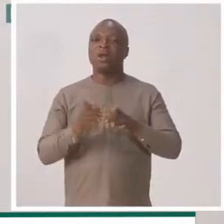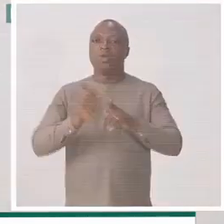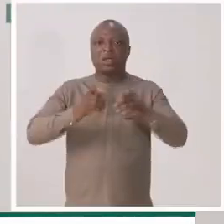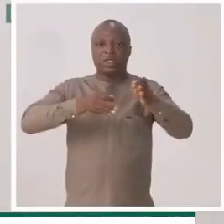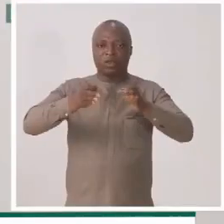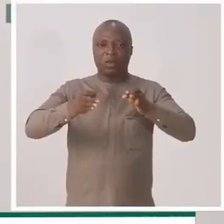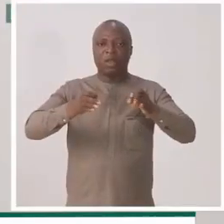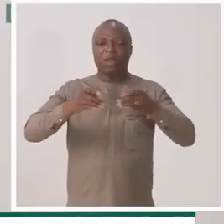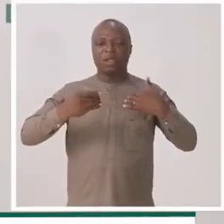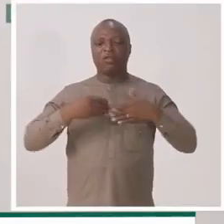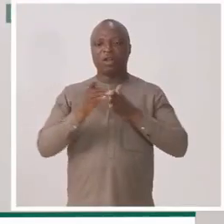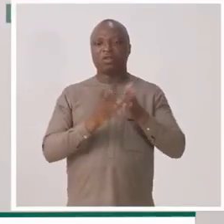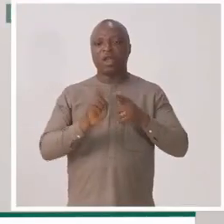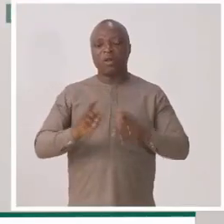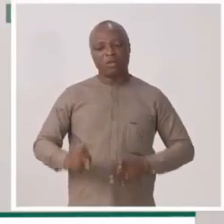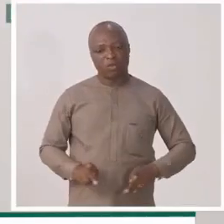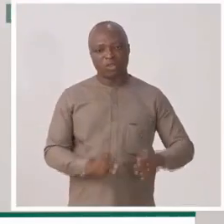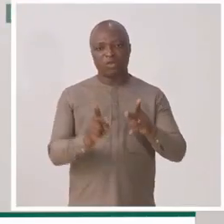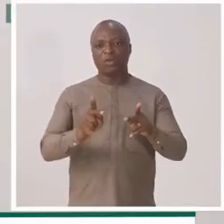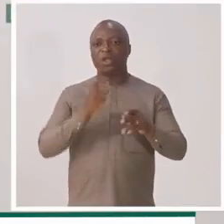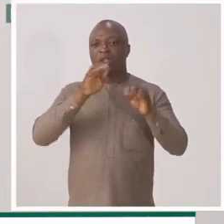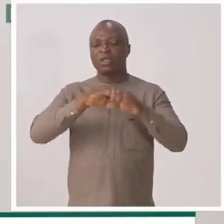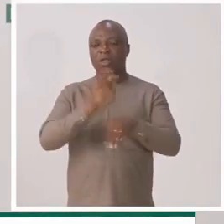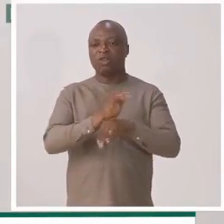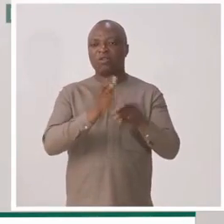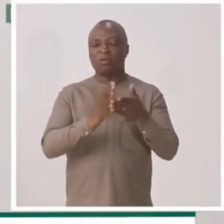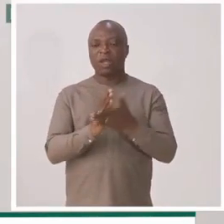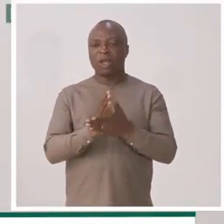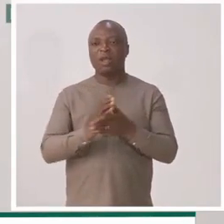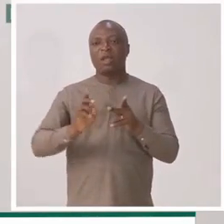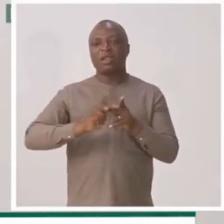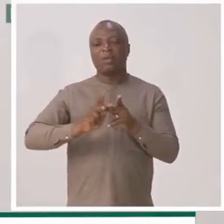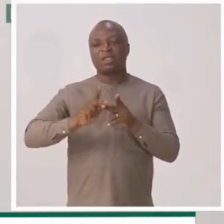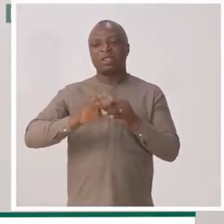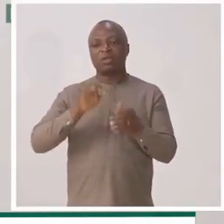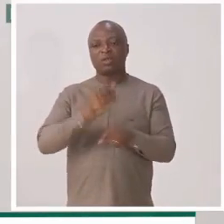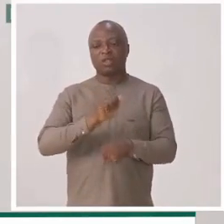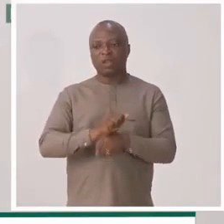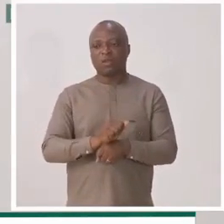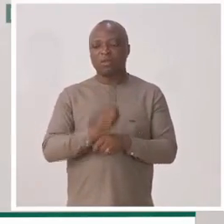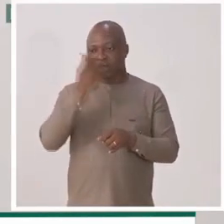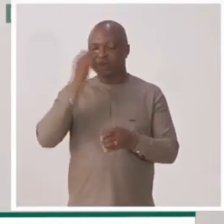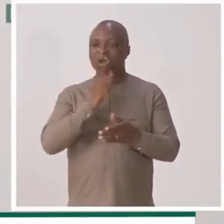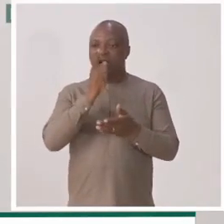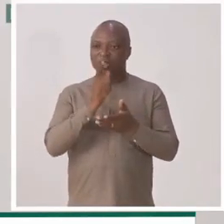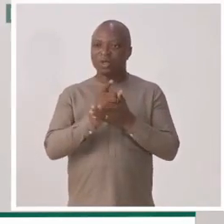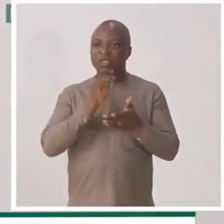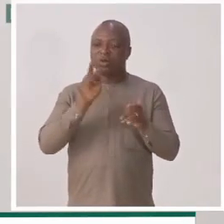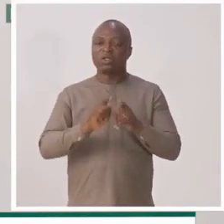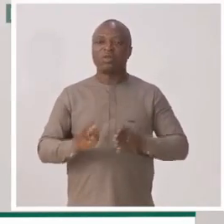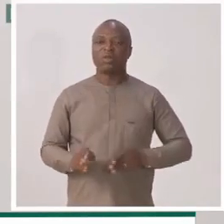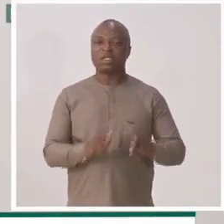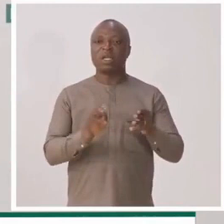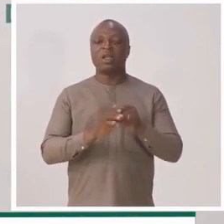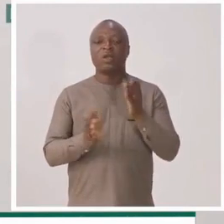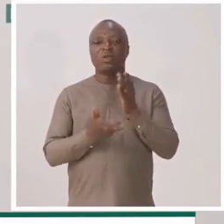leurs arguments et d'avoir droit à une procédure qui est mise en œuvre par des praticiens de la matière. Parce que l'assurance, c'est